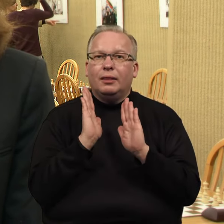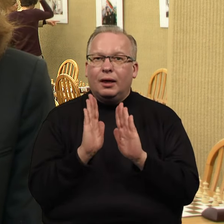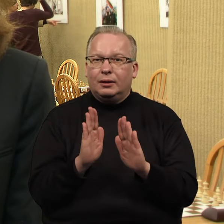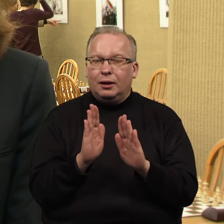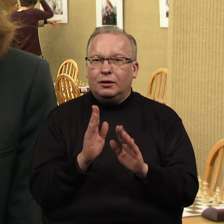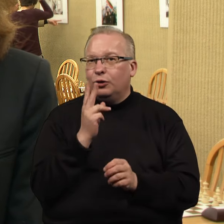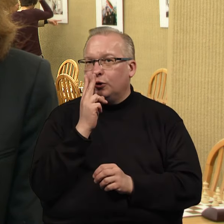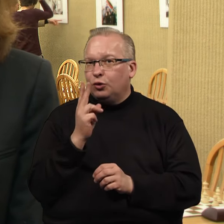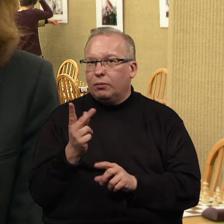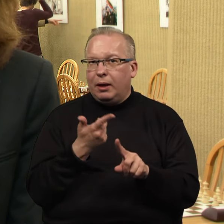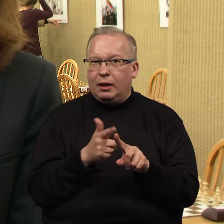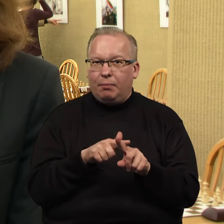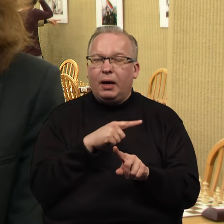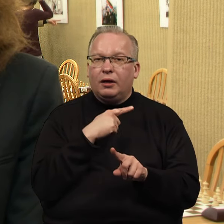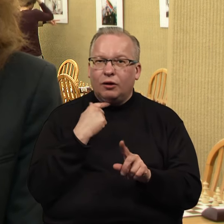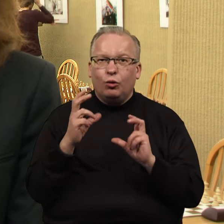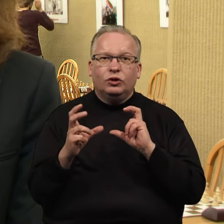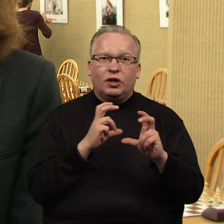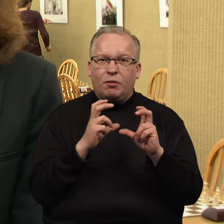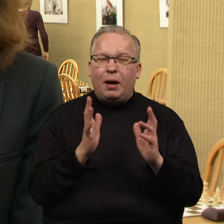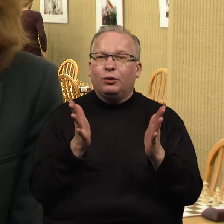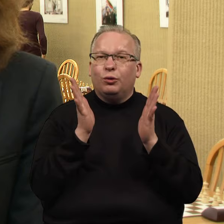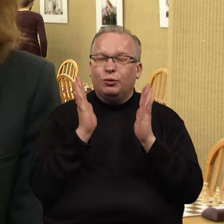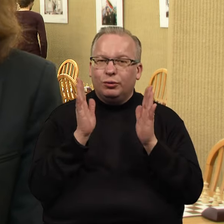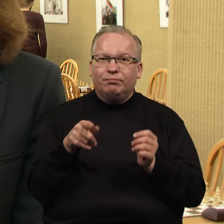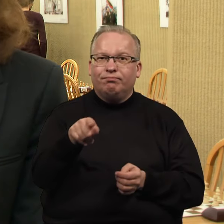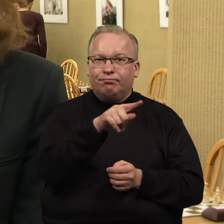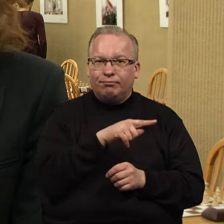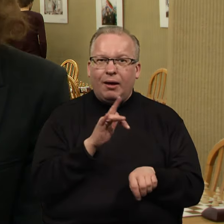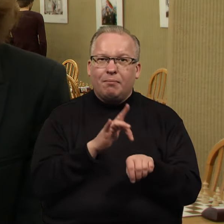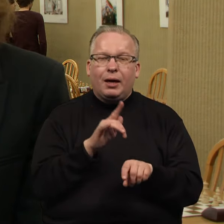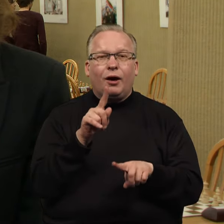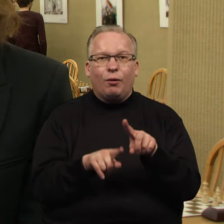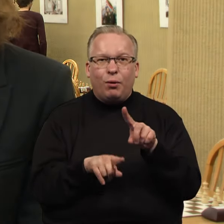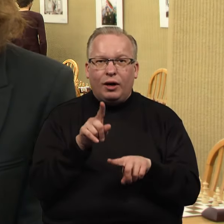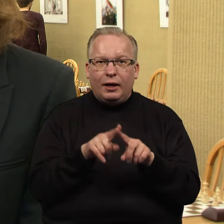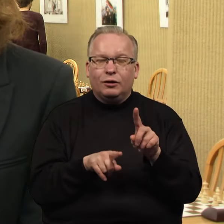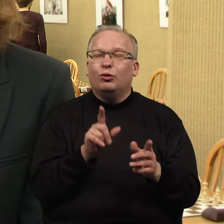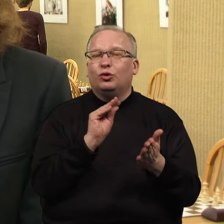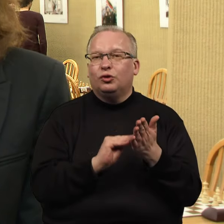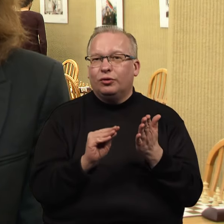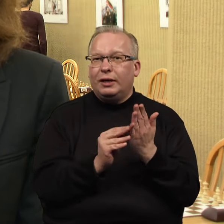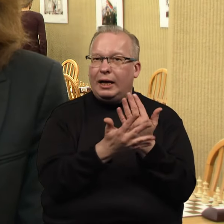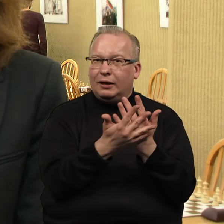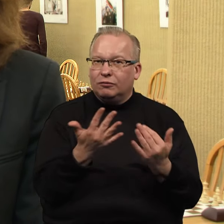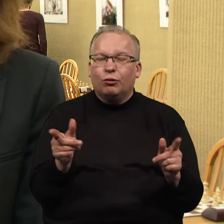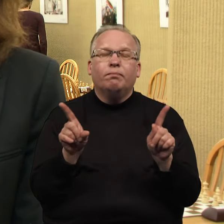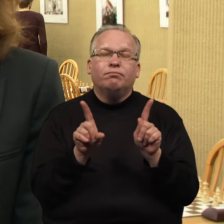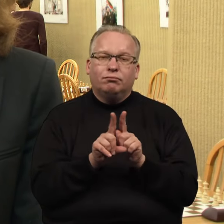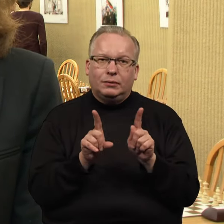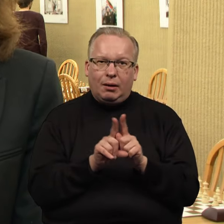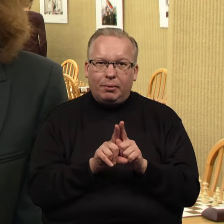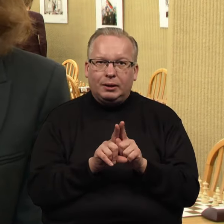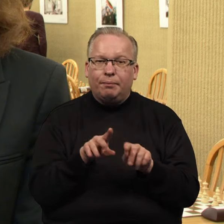labai daug šachmatų mylėtojų, mėgėjų tarp politikų, tarp žiniasklaidos atstovų, bet ir į tai, jog